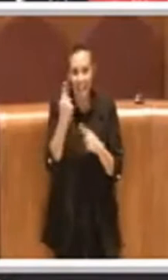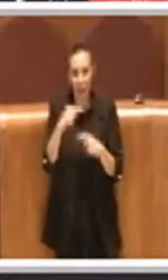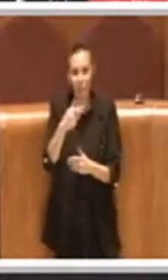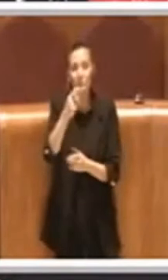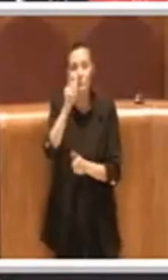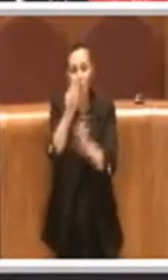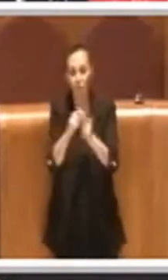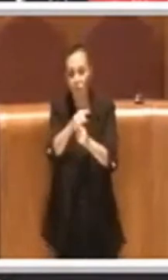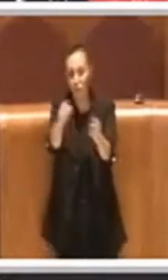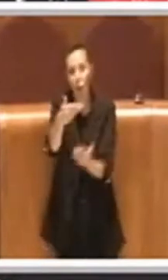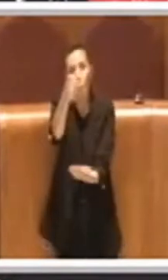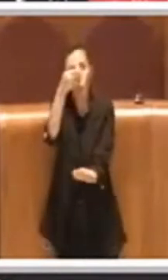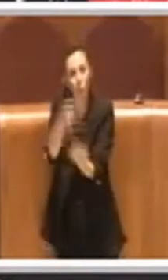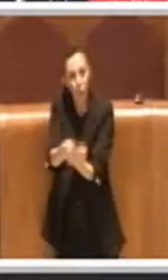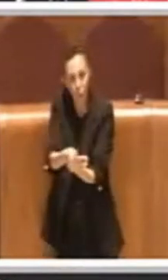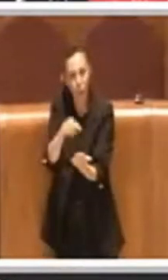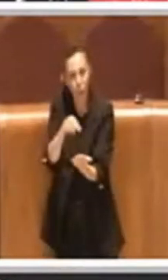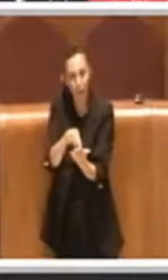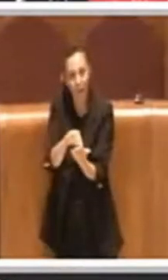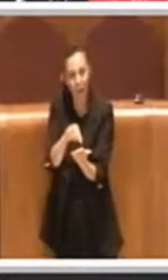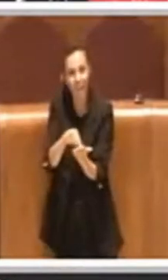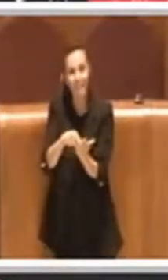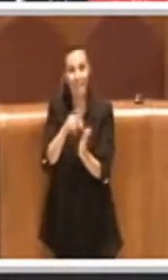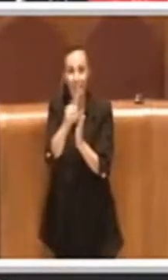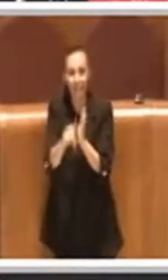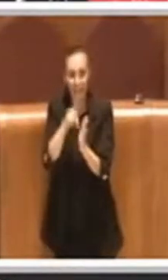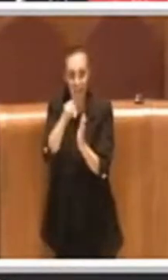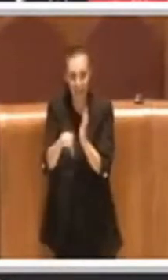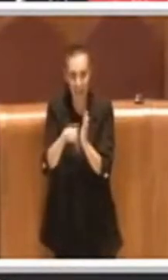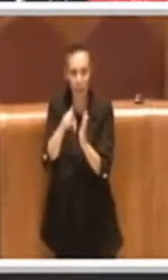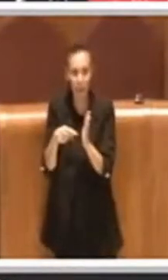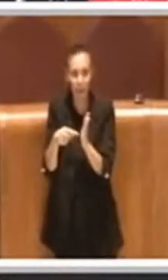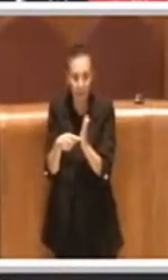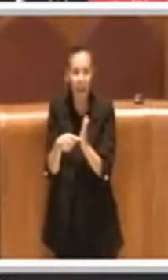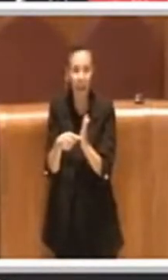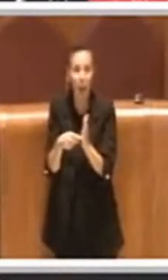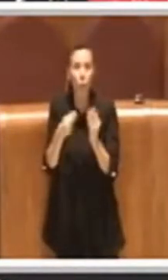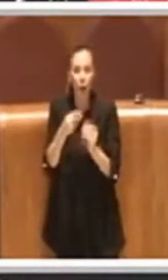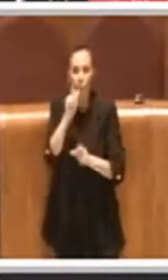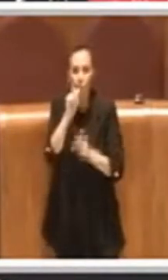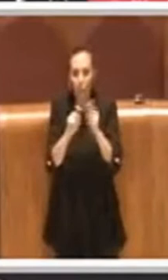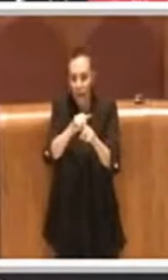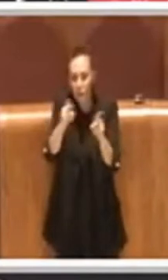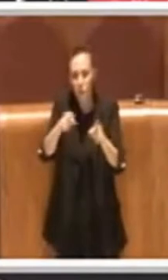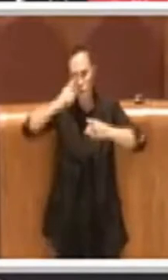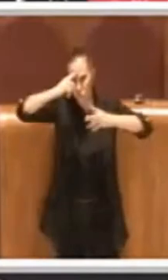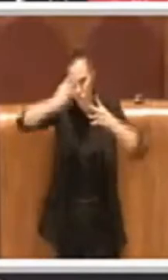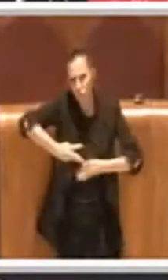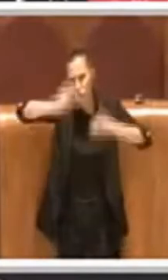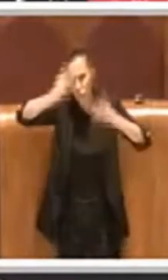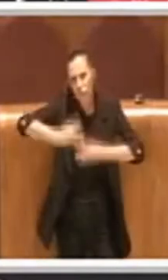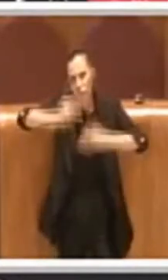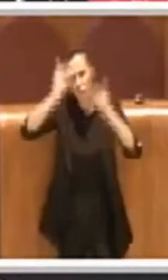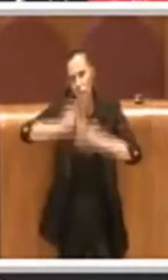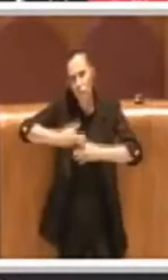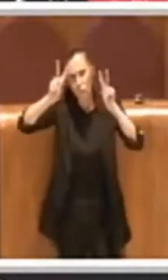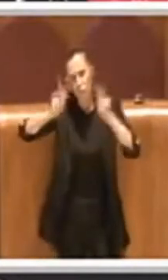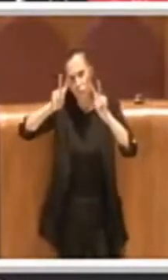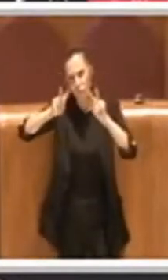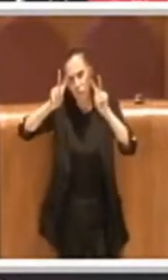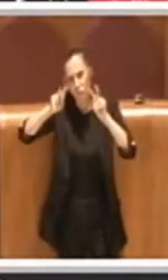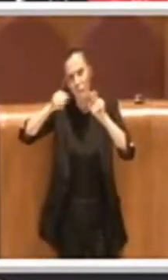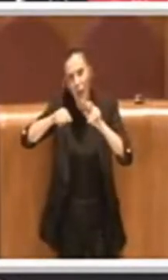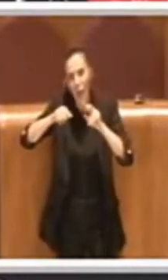i proponenti di questa delibera, quando ci sono persone che ragionano su questi temi e che coinvolgono i